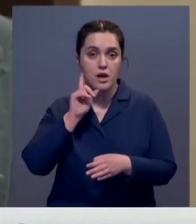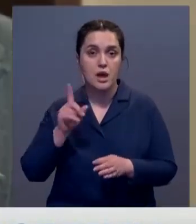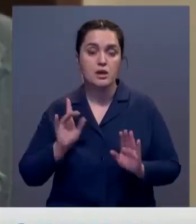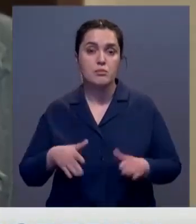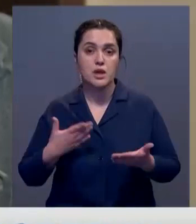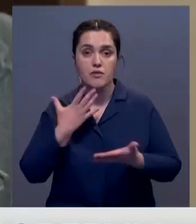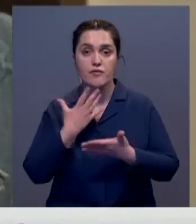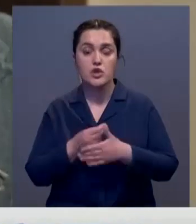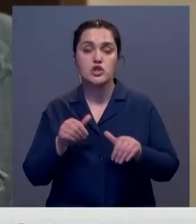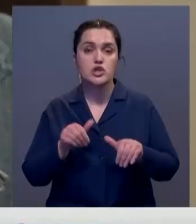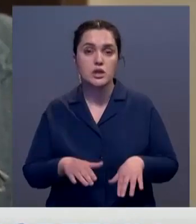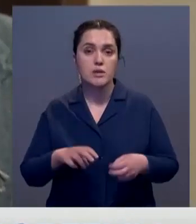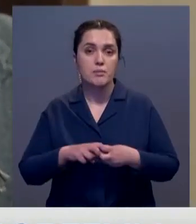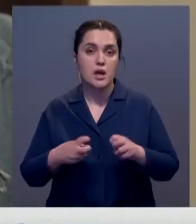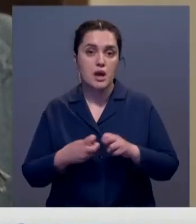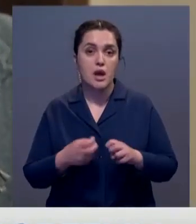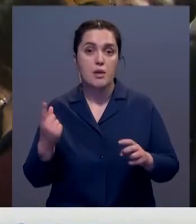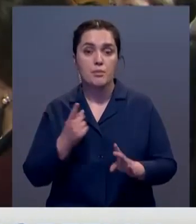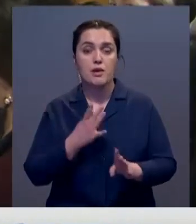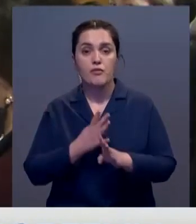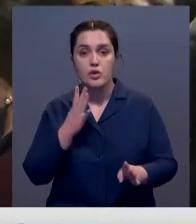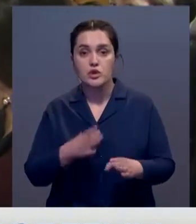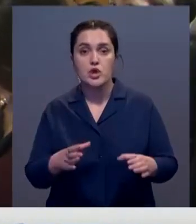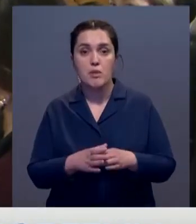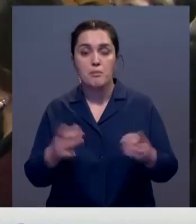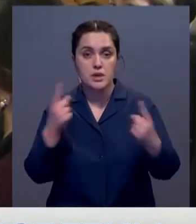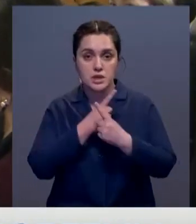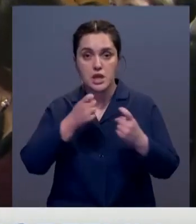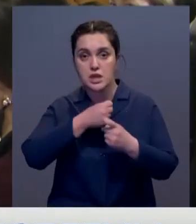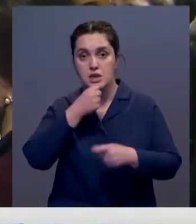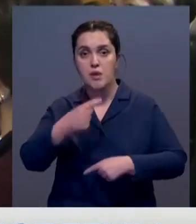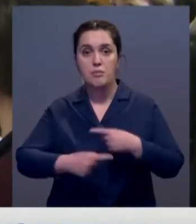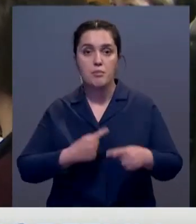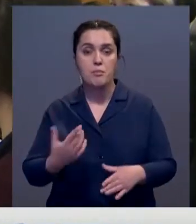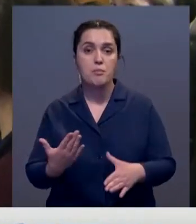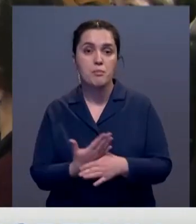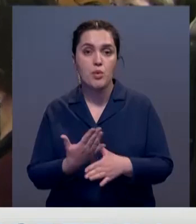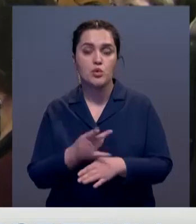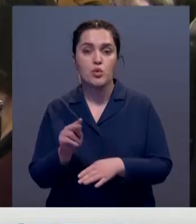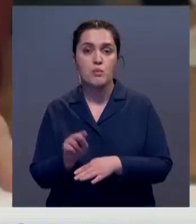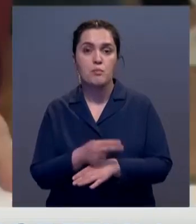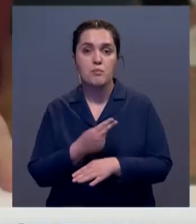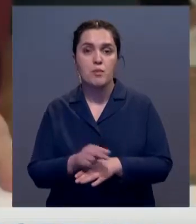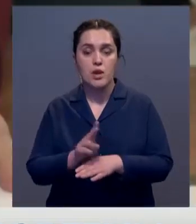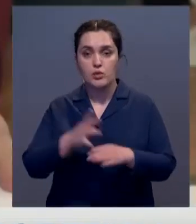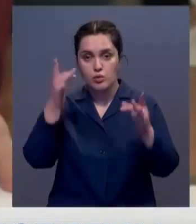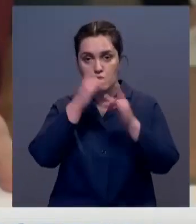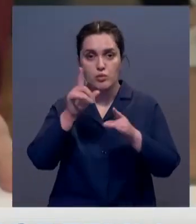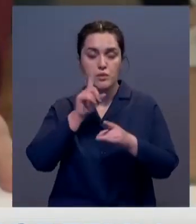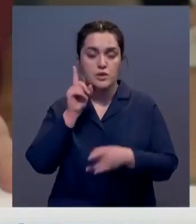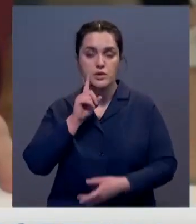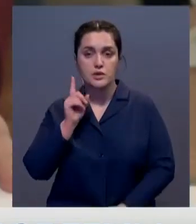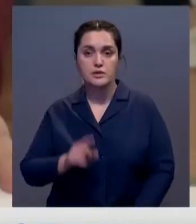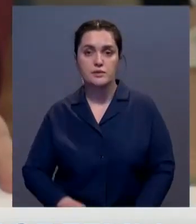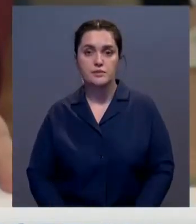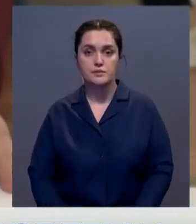А пока они предлагают свое решение экологической проблемы. В первую очередь партийцы призывают старшее поколение помочь привить экологическую культуру